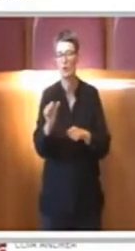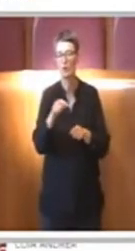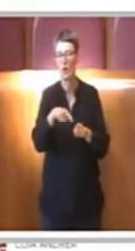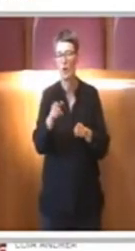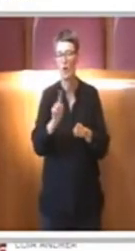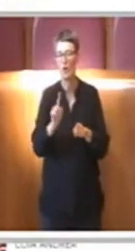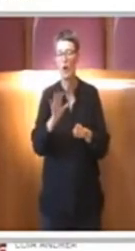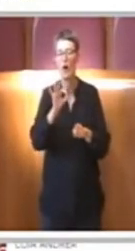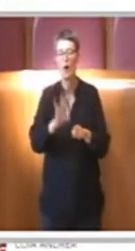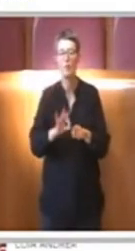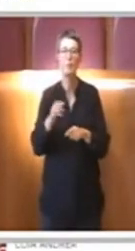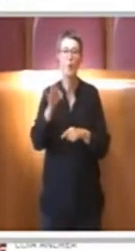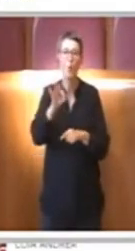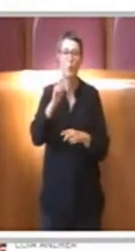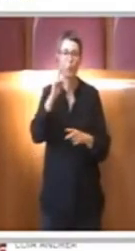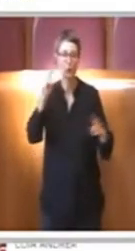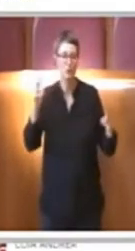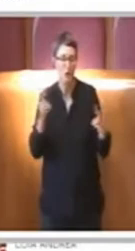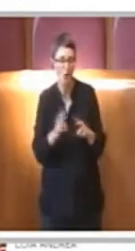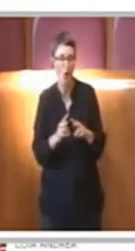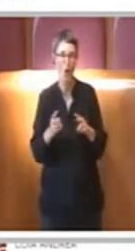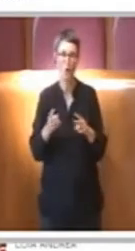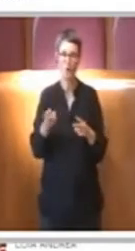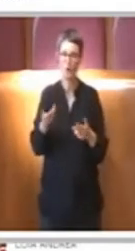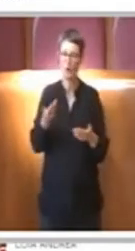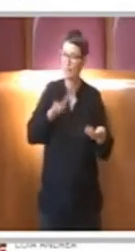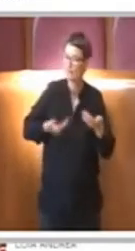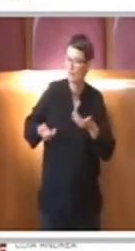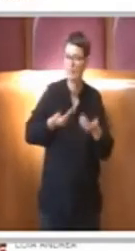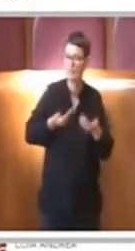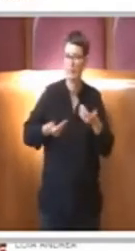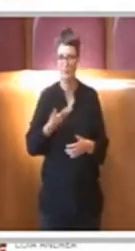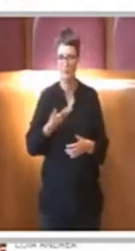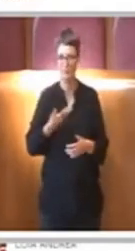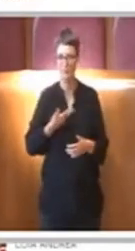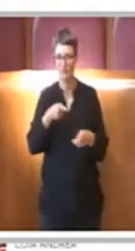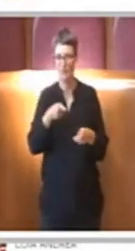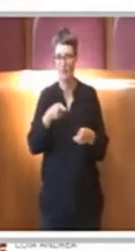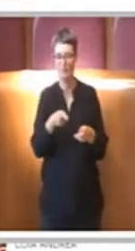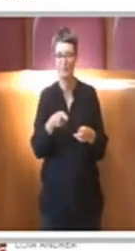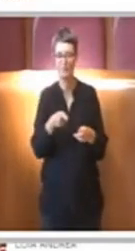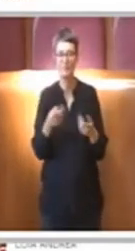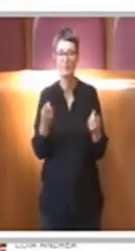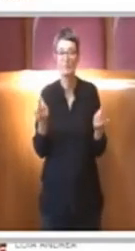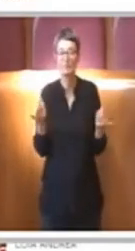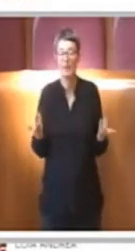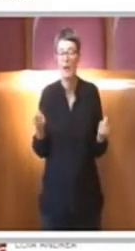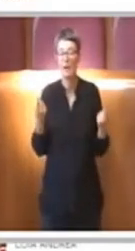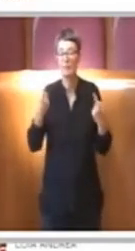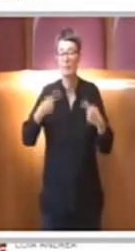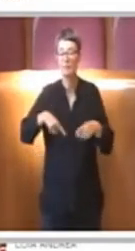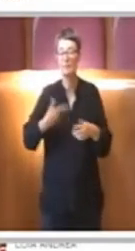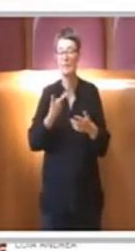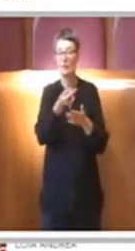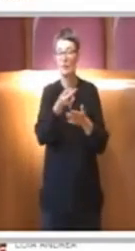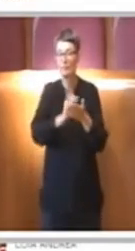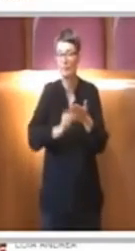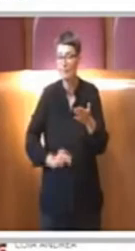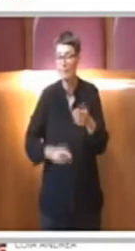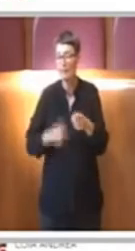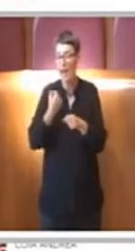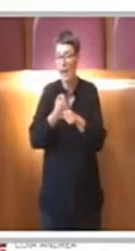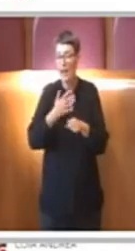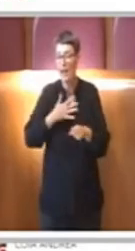incontro e di socializzazione per questo quello per cui abbiamo lavorato è affinché si